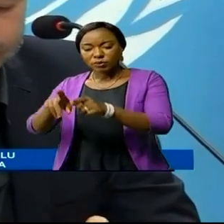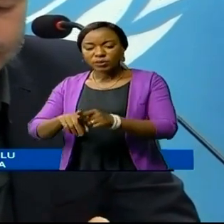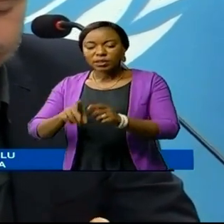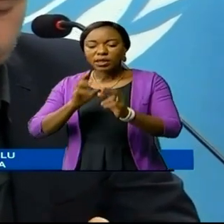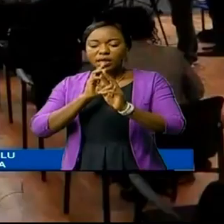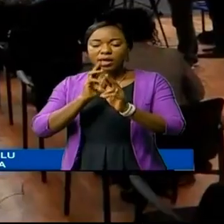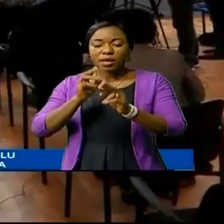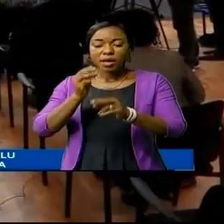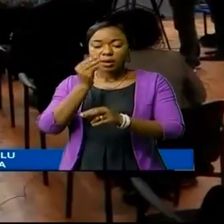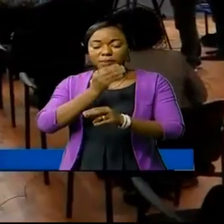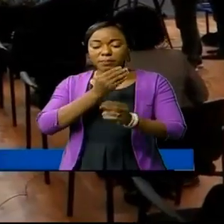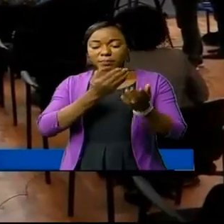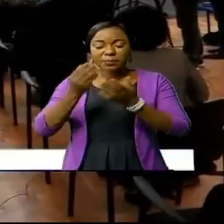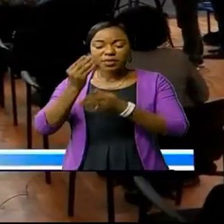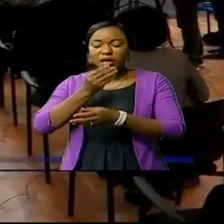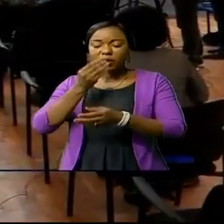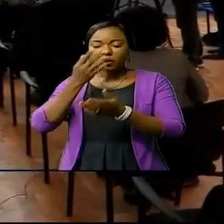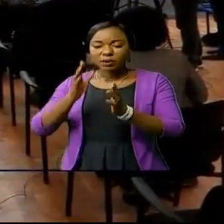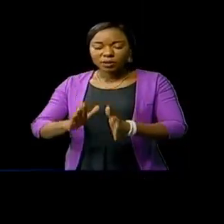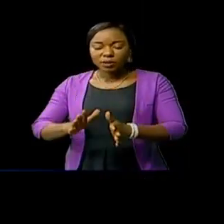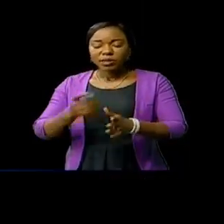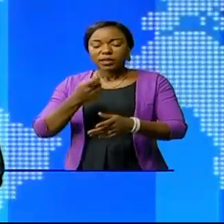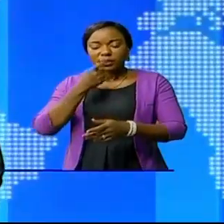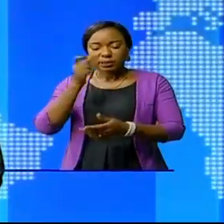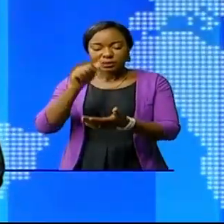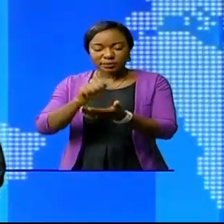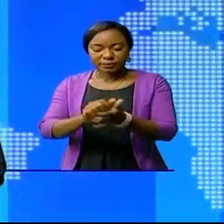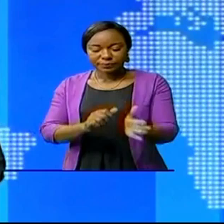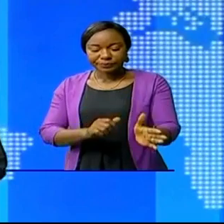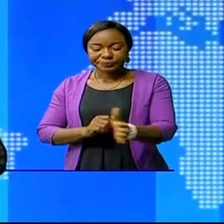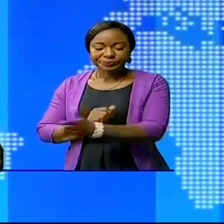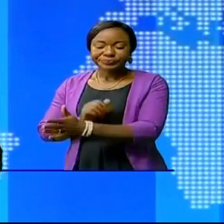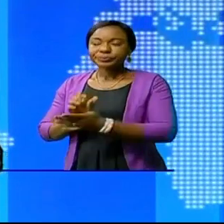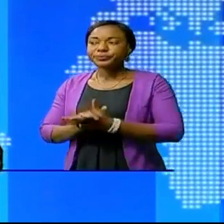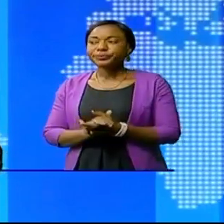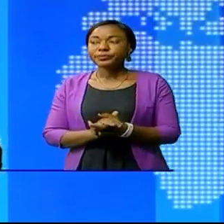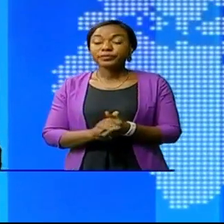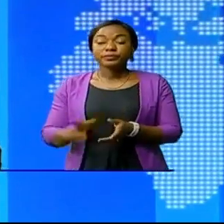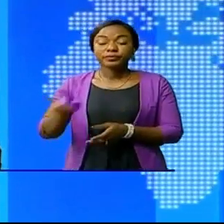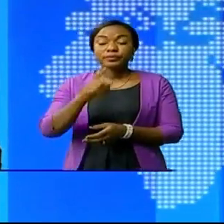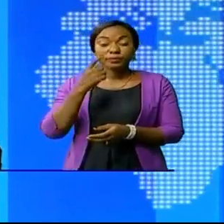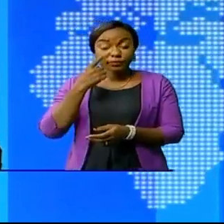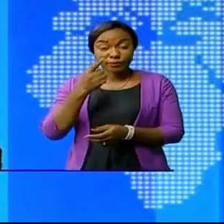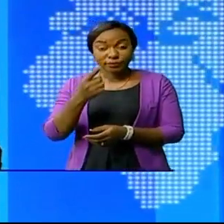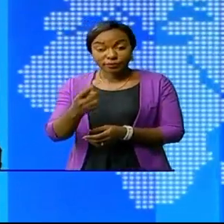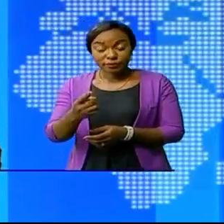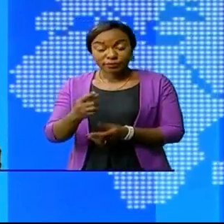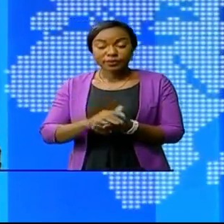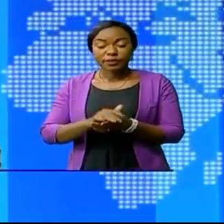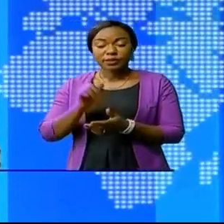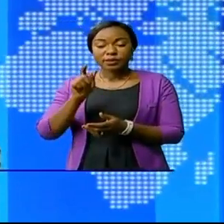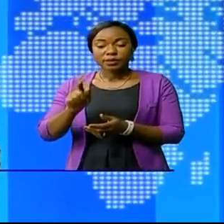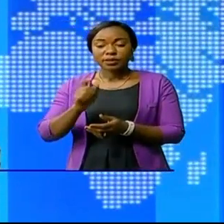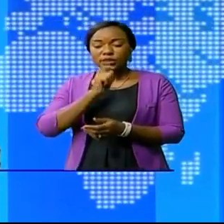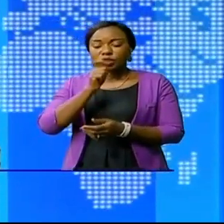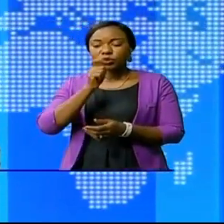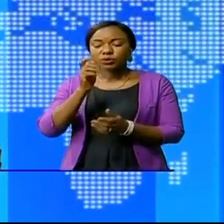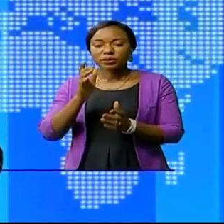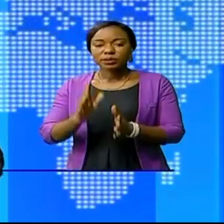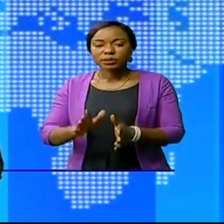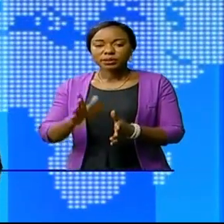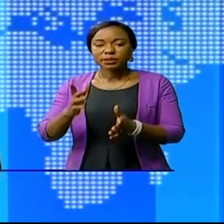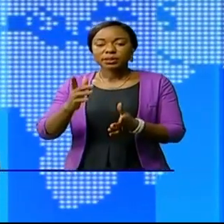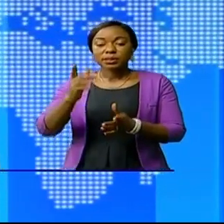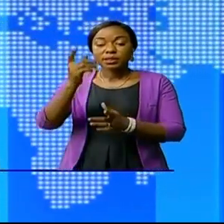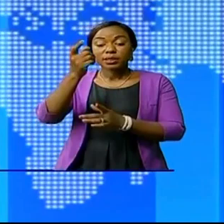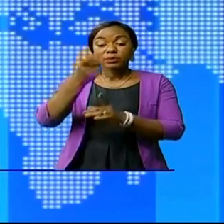-parole de la Monisco, Mathias Gilman. Vous venez là de suivre le point de presse hebdomadaire de